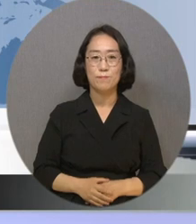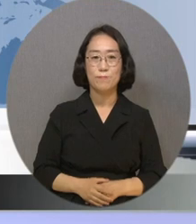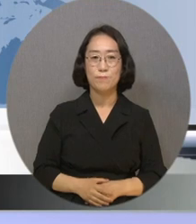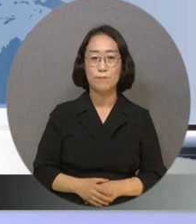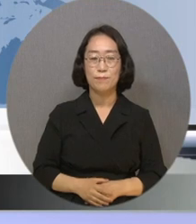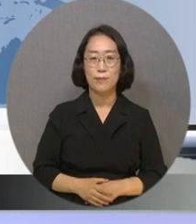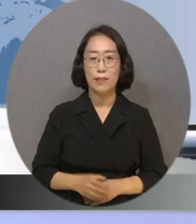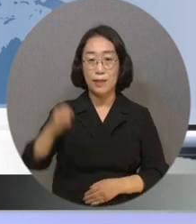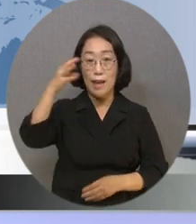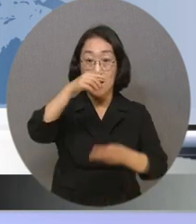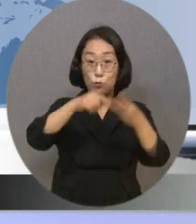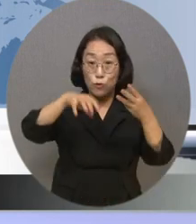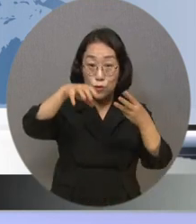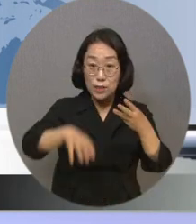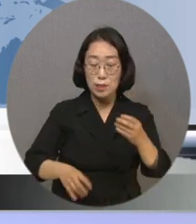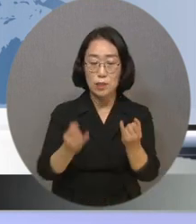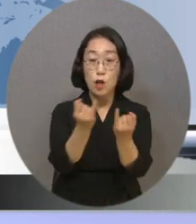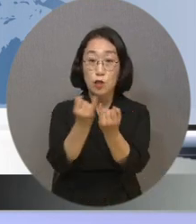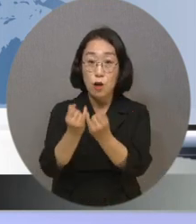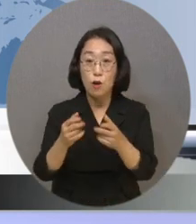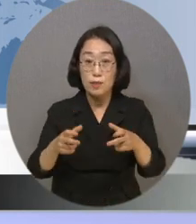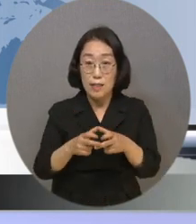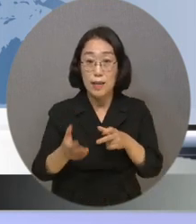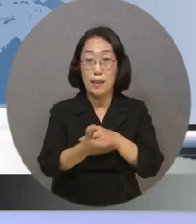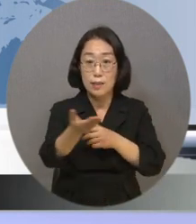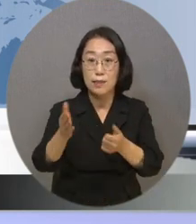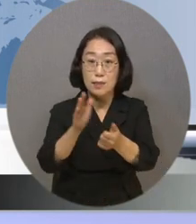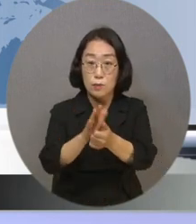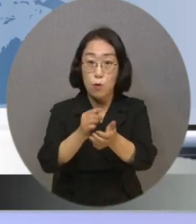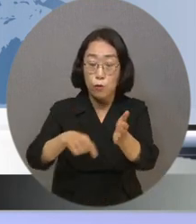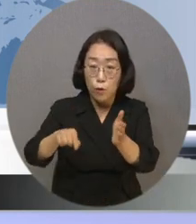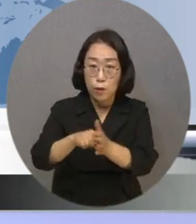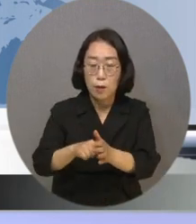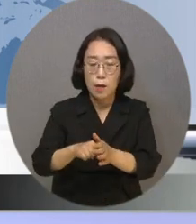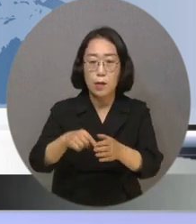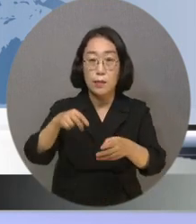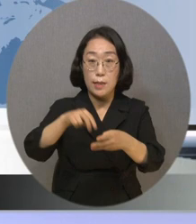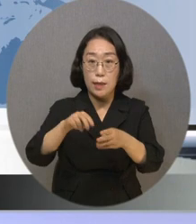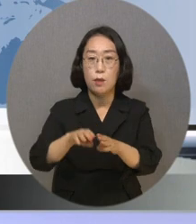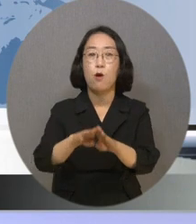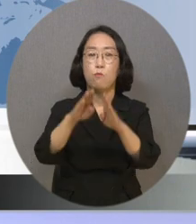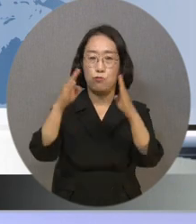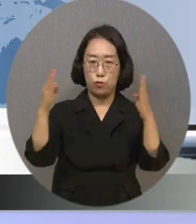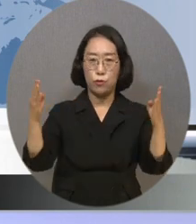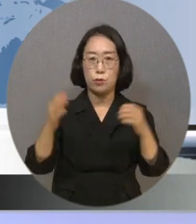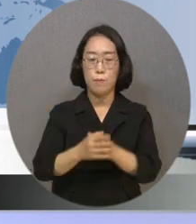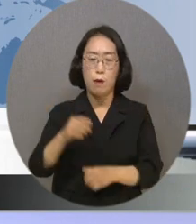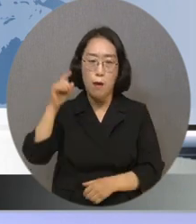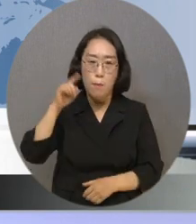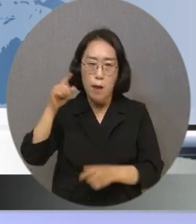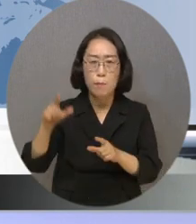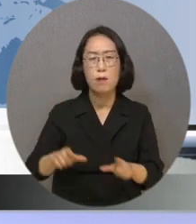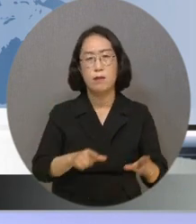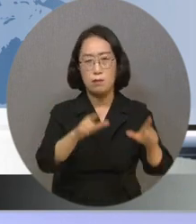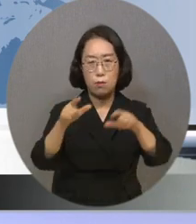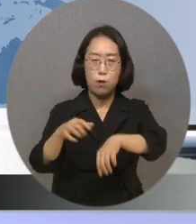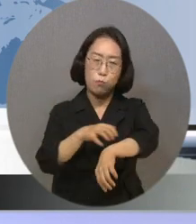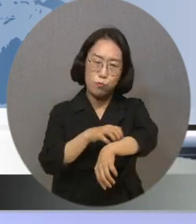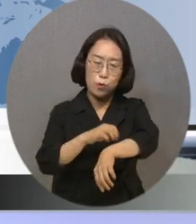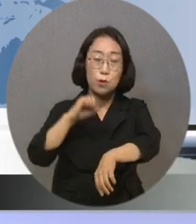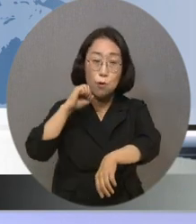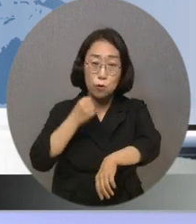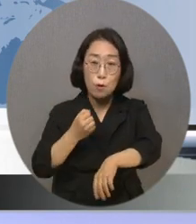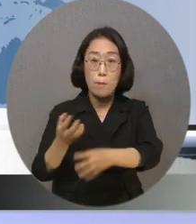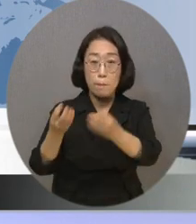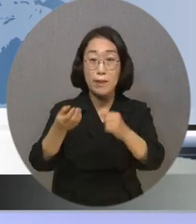양주시가 지역 내 여성장애인을 지원하기 위한 센터에 문을 열었습니다. 일상생활 속 불편하고 어려운